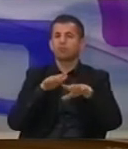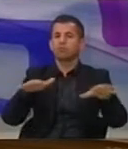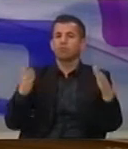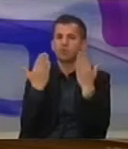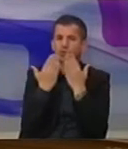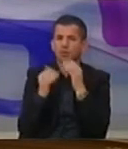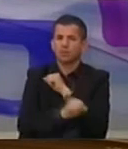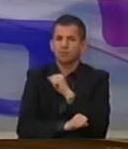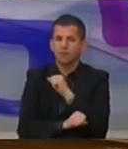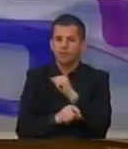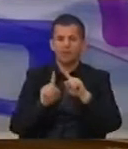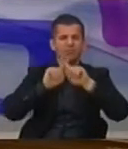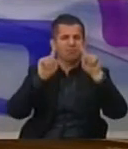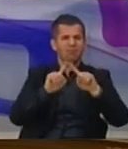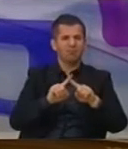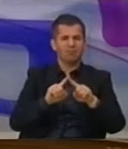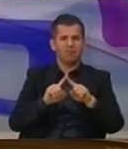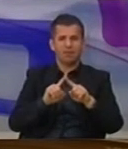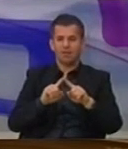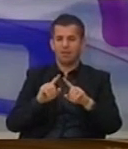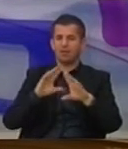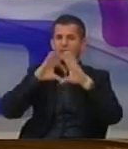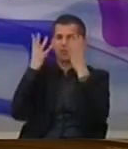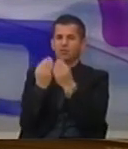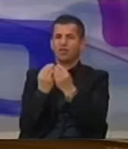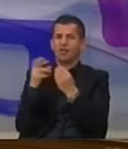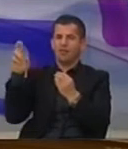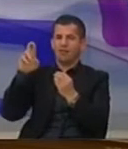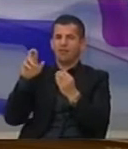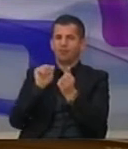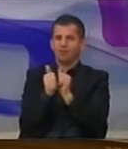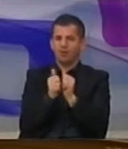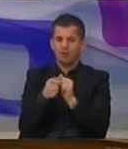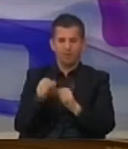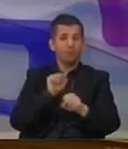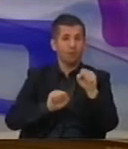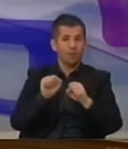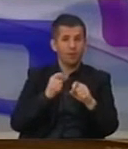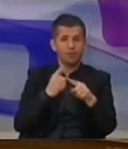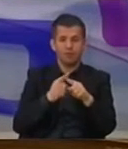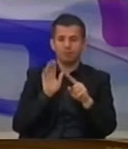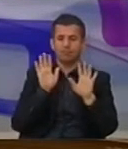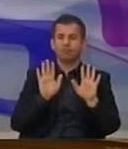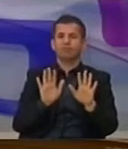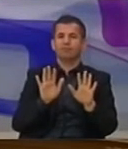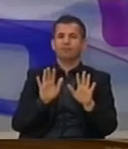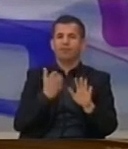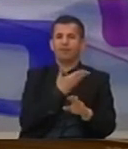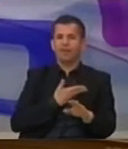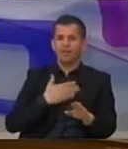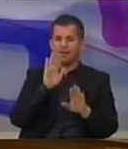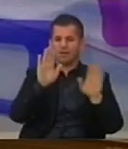përputhje me kartën e vropianet të sportit dhe kodit etikis në sport. Do të mbroat dhe promovot autonomia e federatave